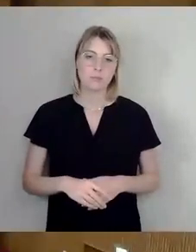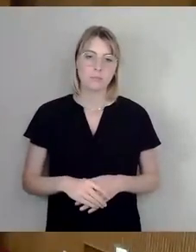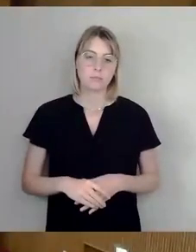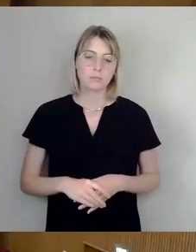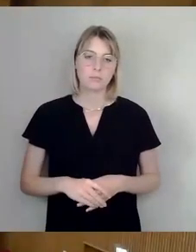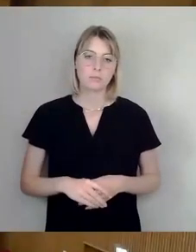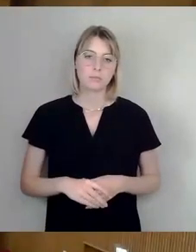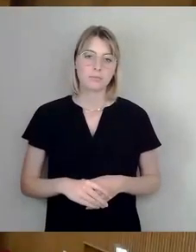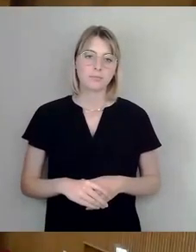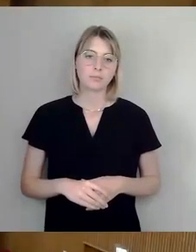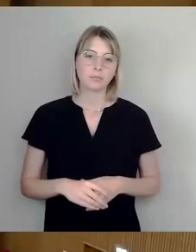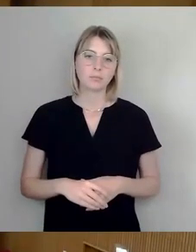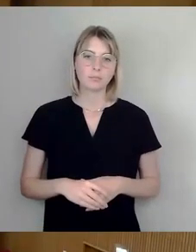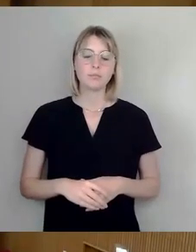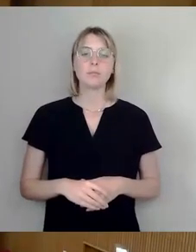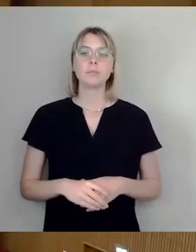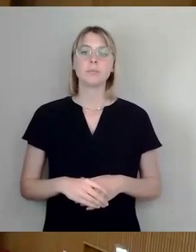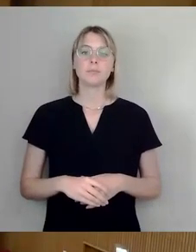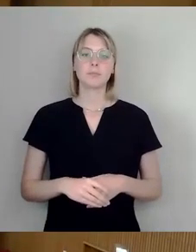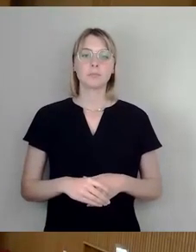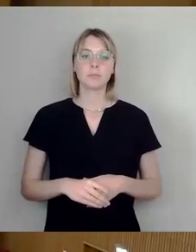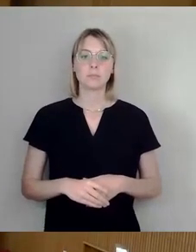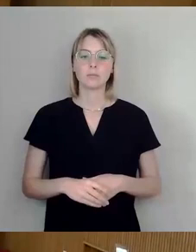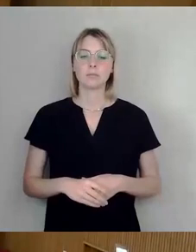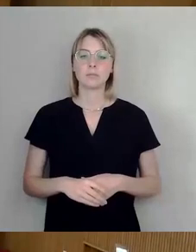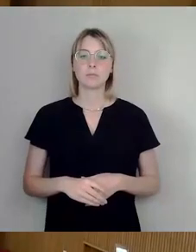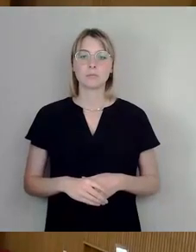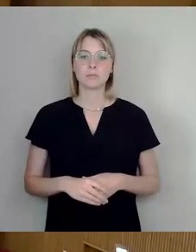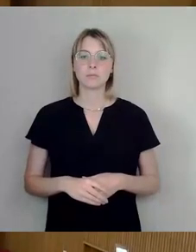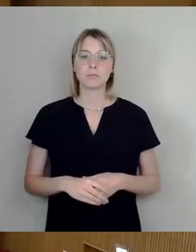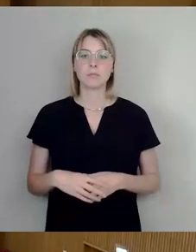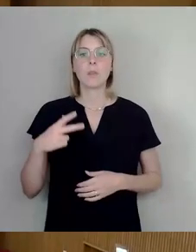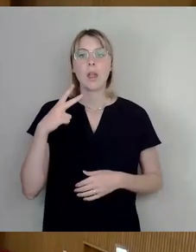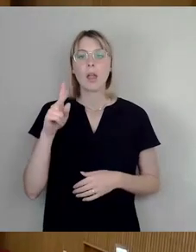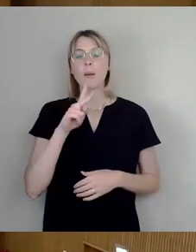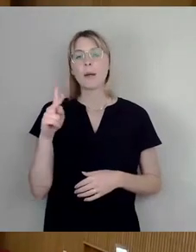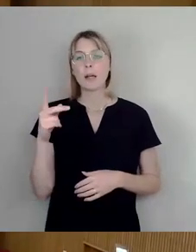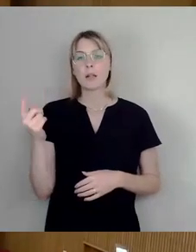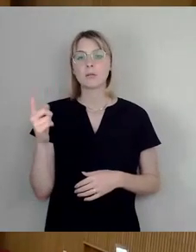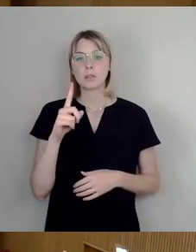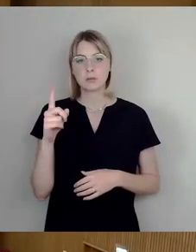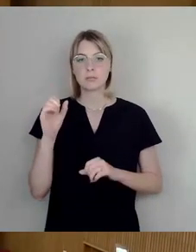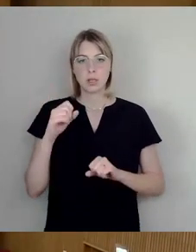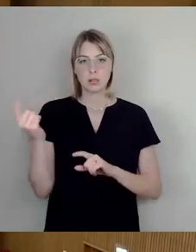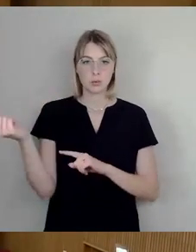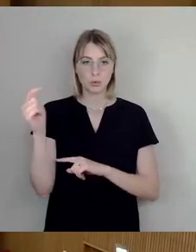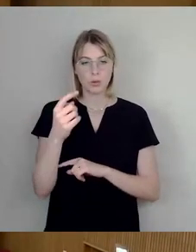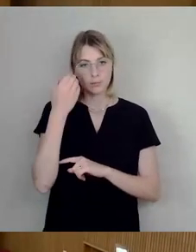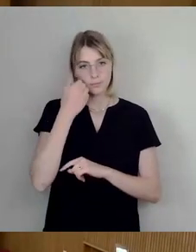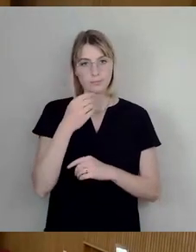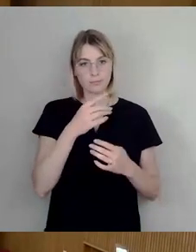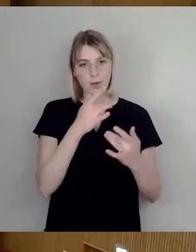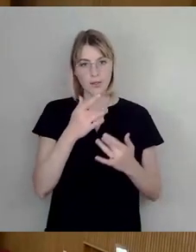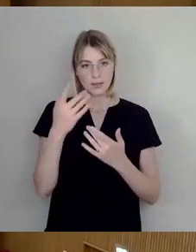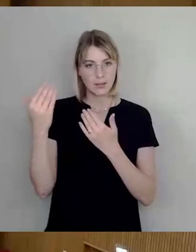Okay und dann machen wir das jetzt. Herr Kamradeck kann gerne nach vorn kommen. Herzlich willkommen im Stadtrat.